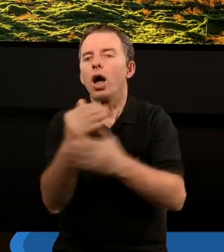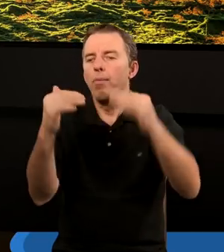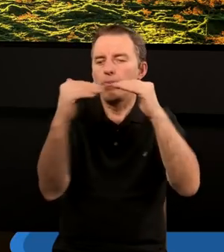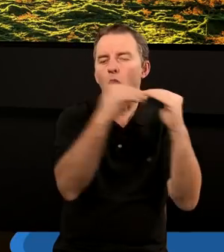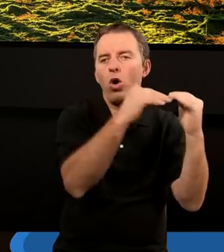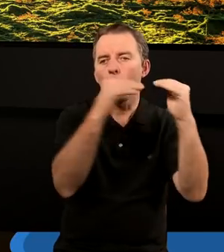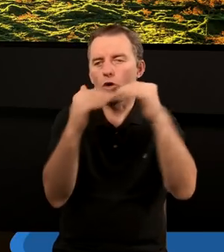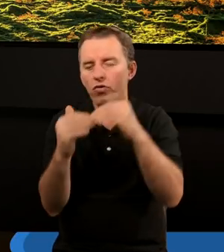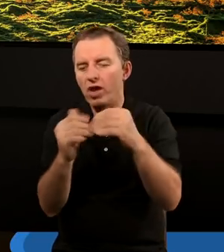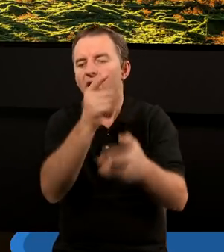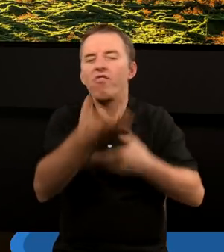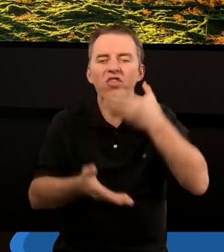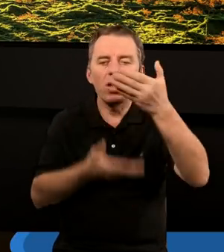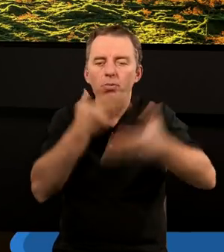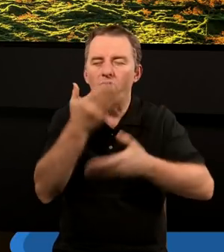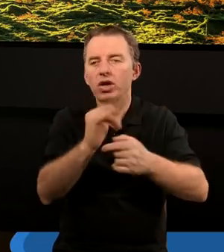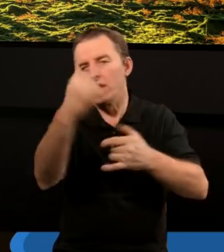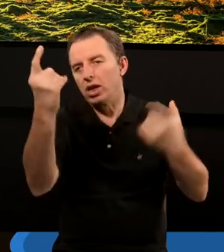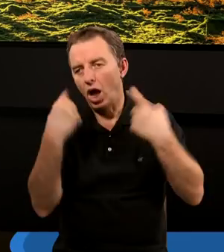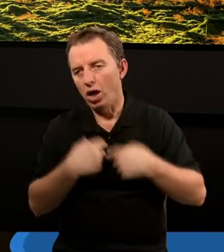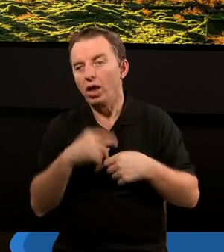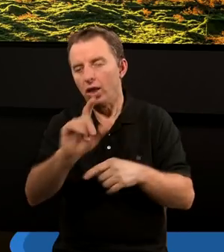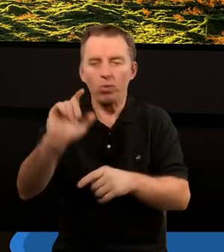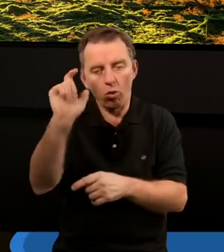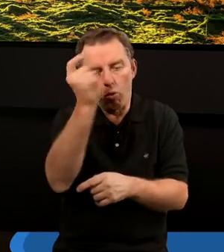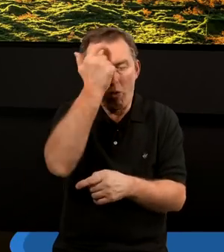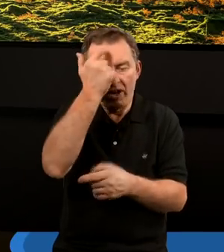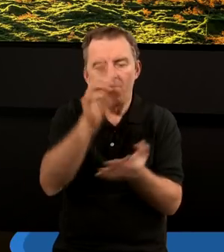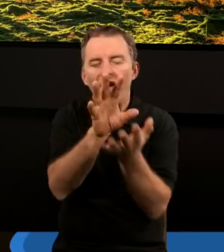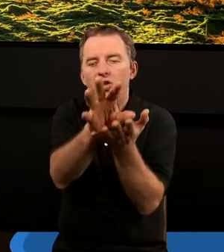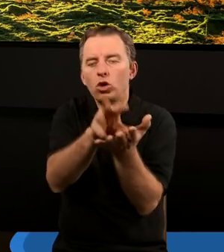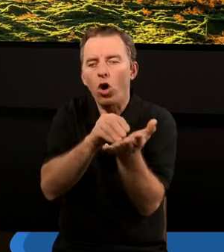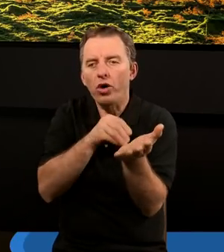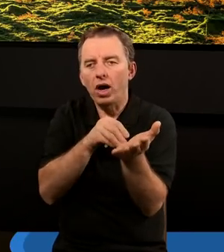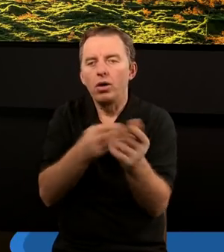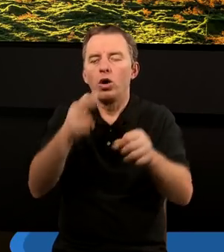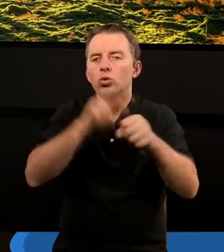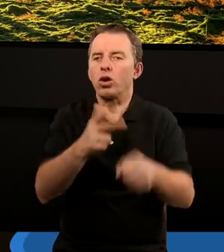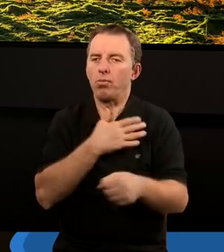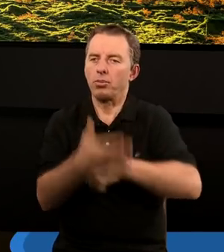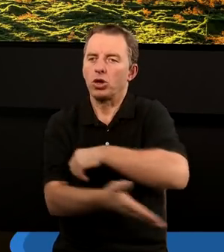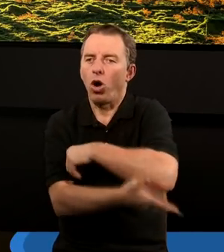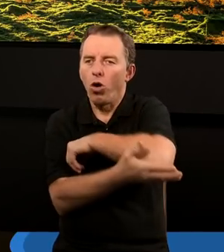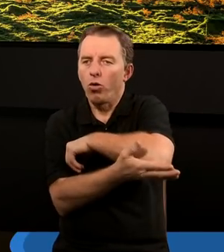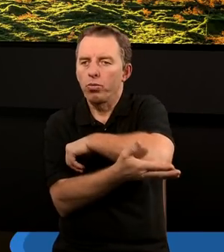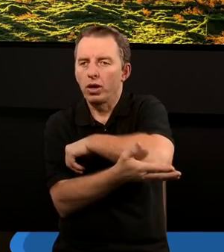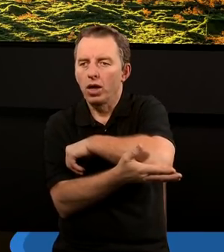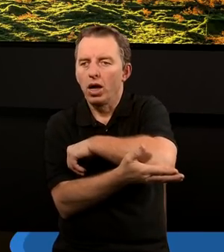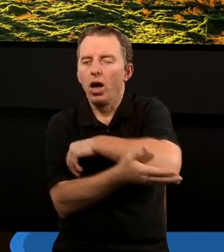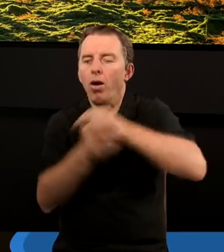porównywać wypowiedzi. A tym wzorcem, na którym się mamy oprzeć,